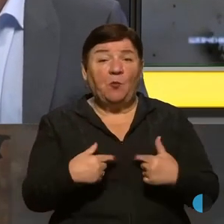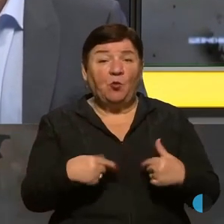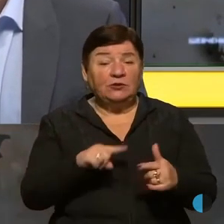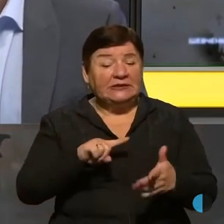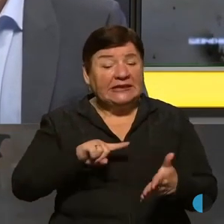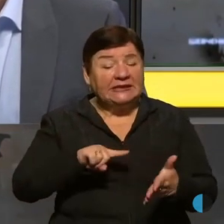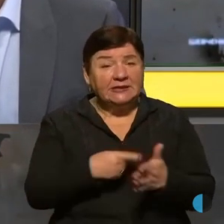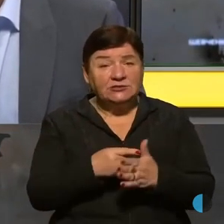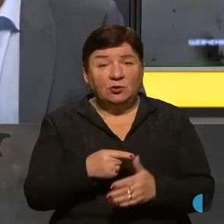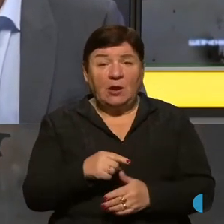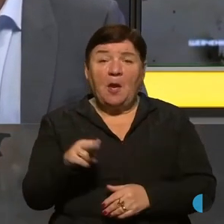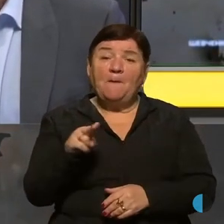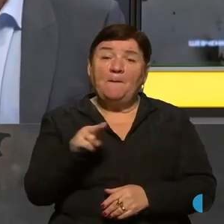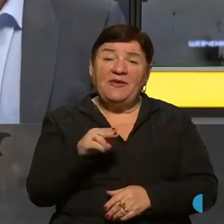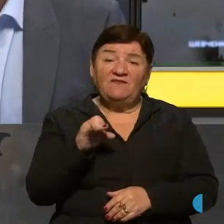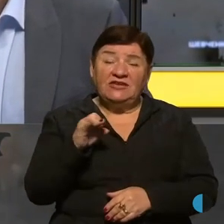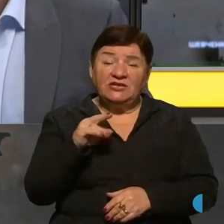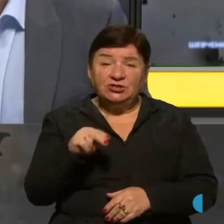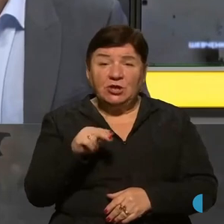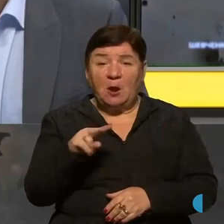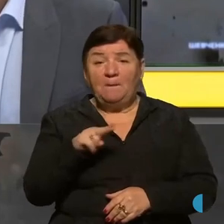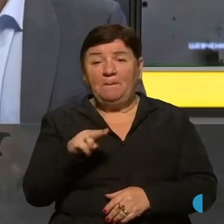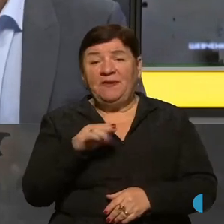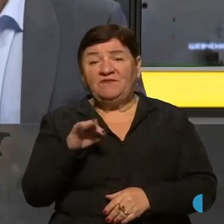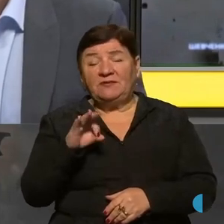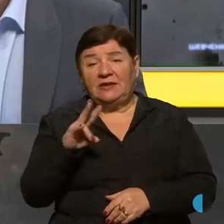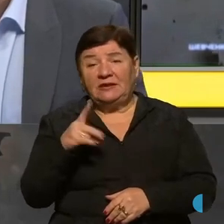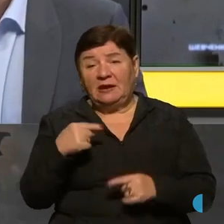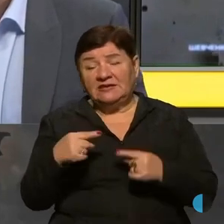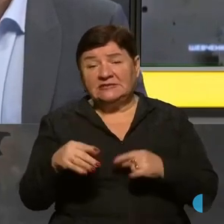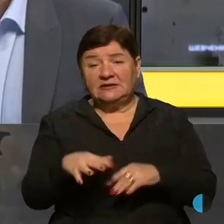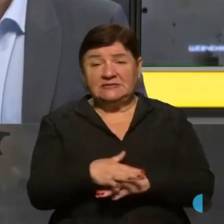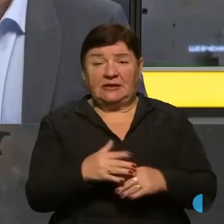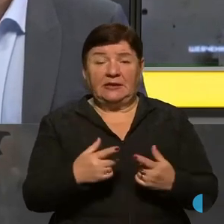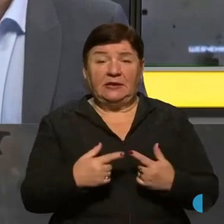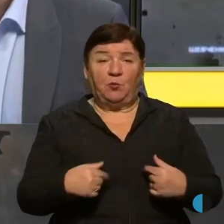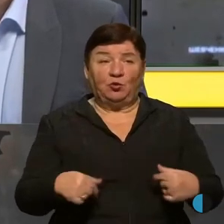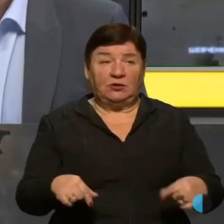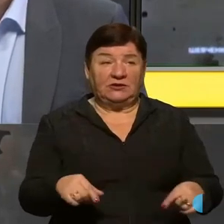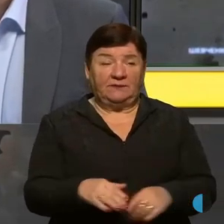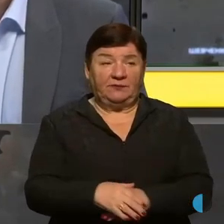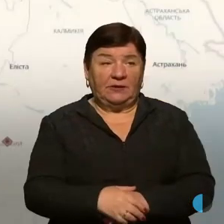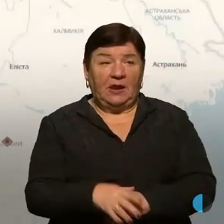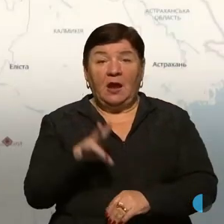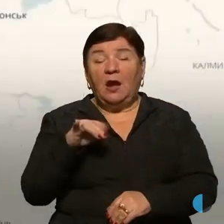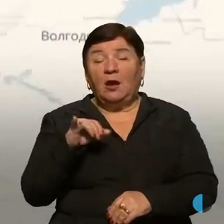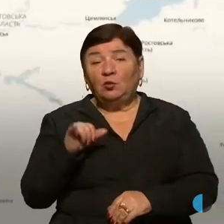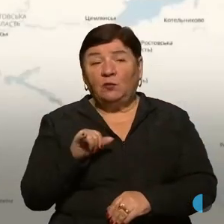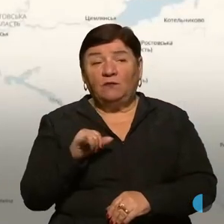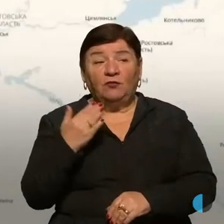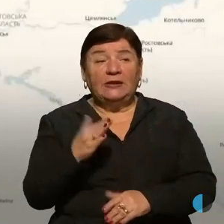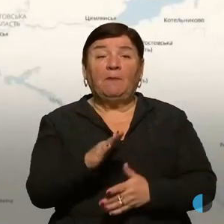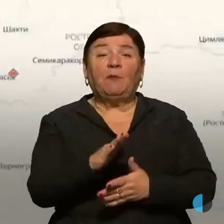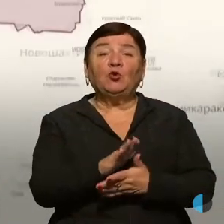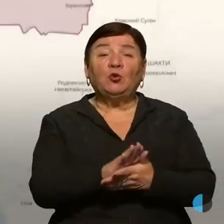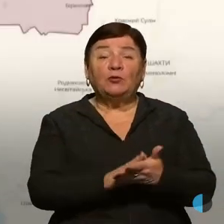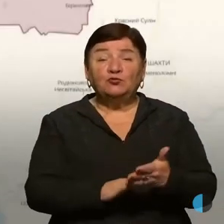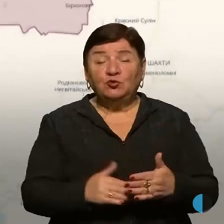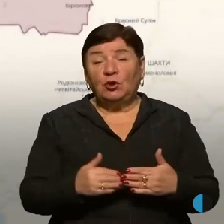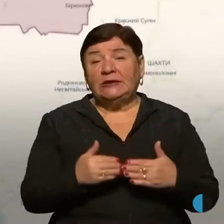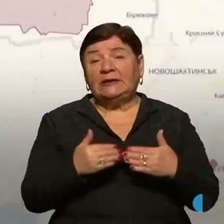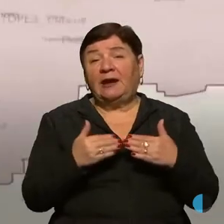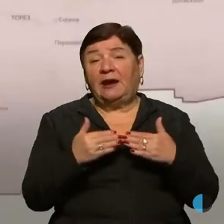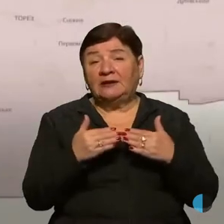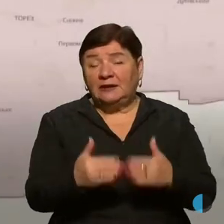Це північ, південь, чи це різні населені пункти? Ну, вони продовжують тактику